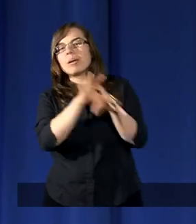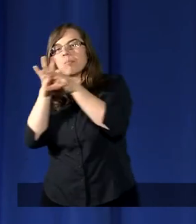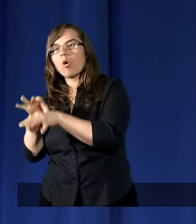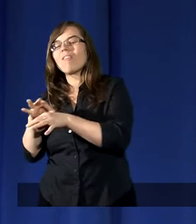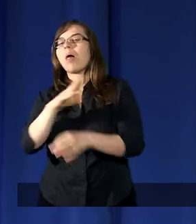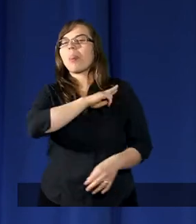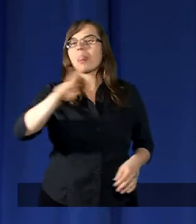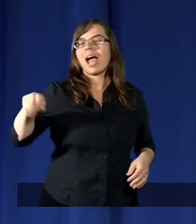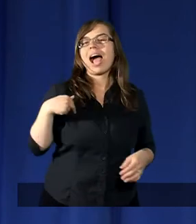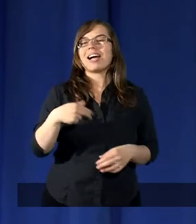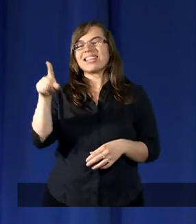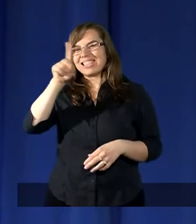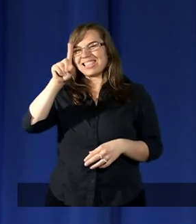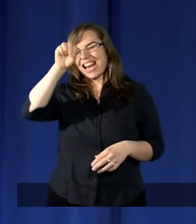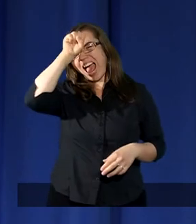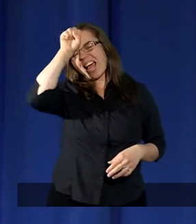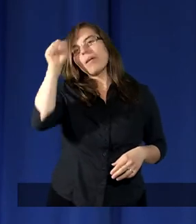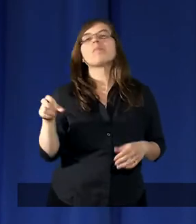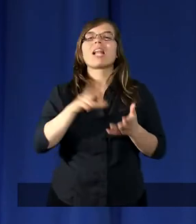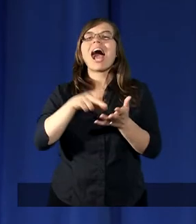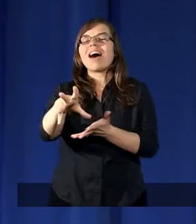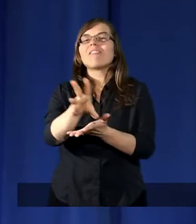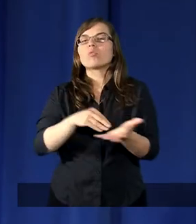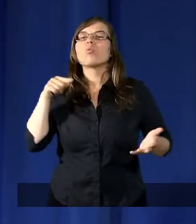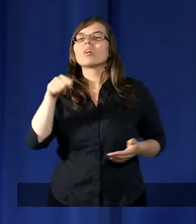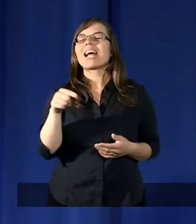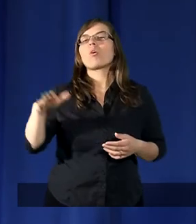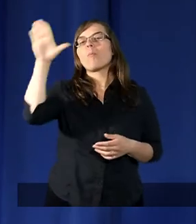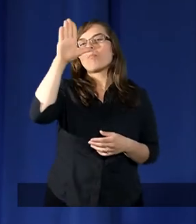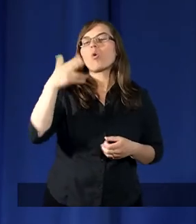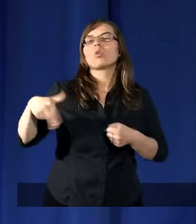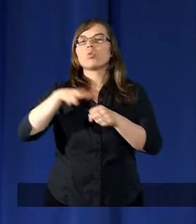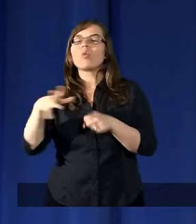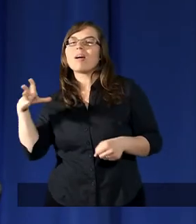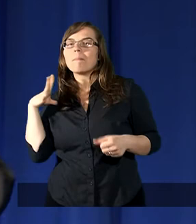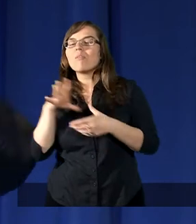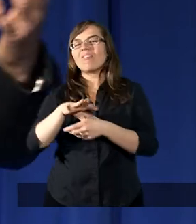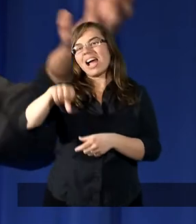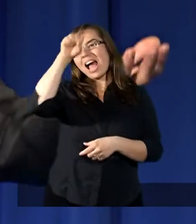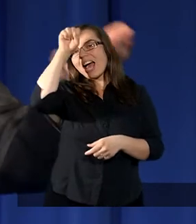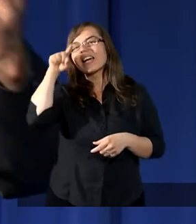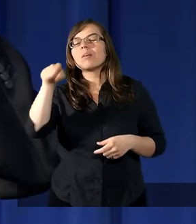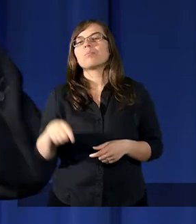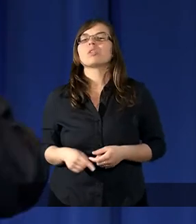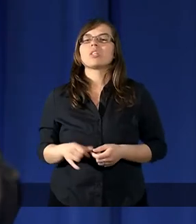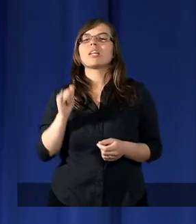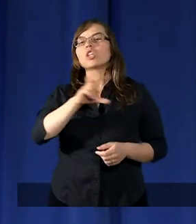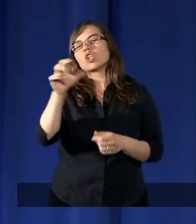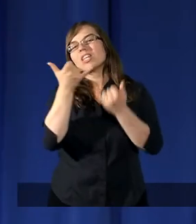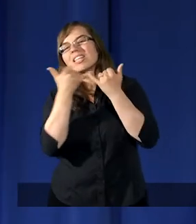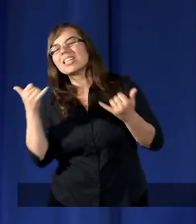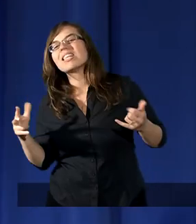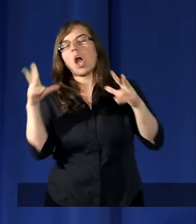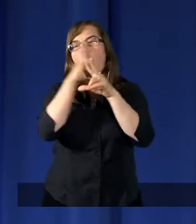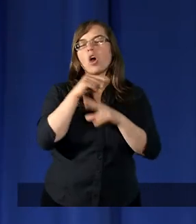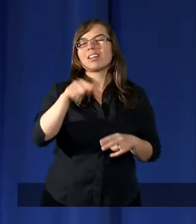nas z Egiptu, to tak na wzór tego Boga, który był w Egipcie, Byka, Apisa, czy innych